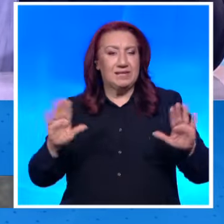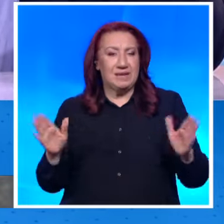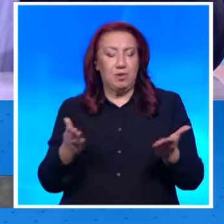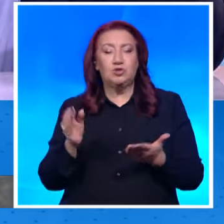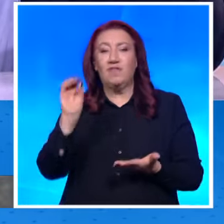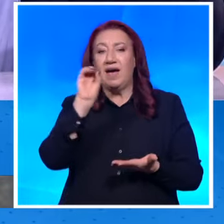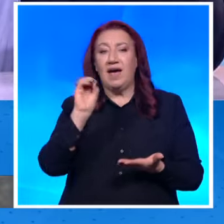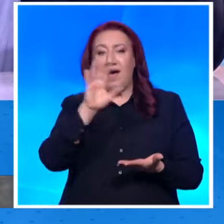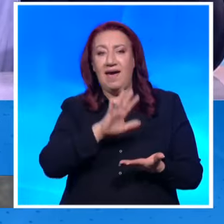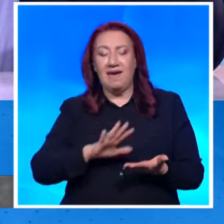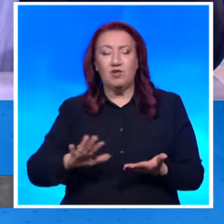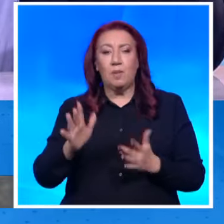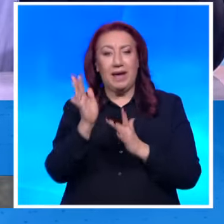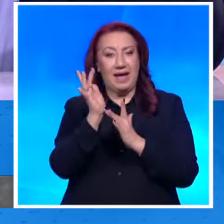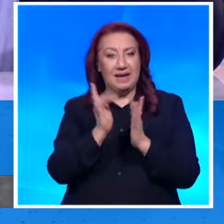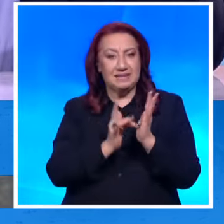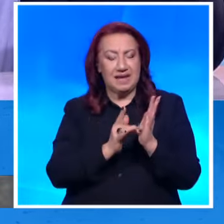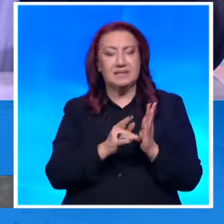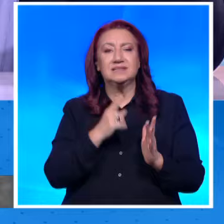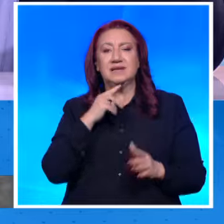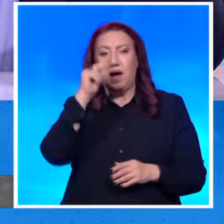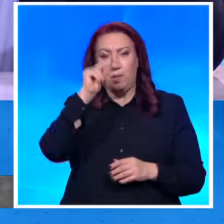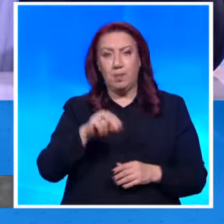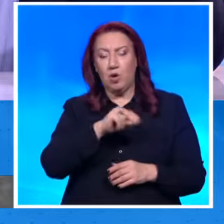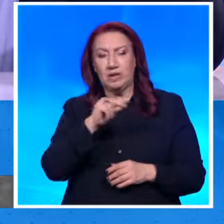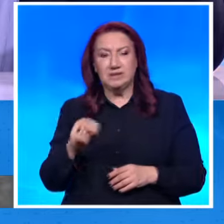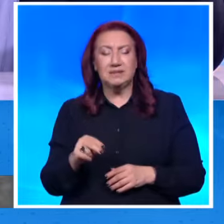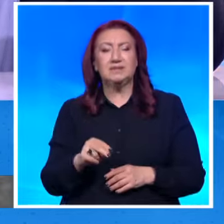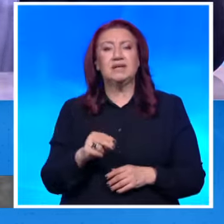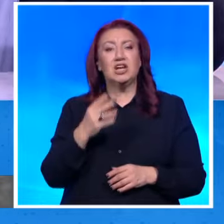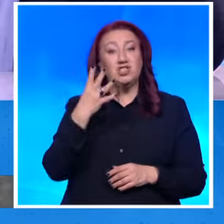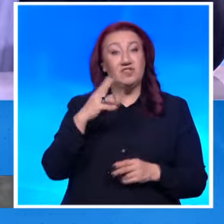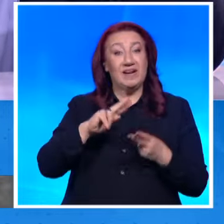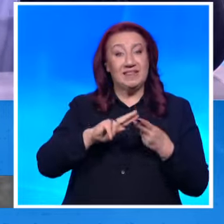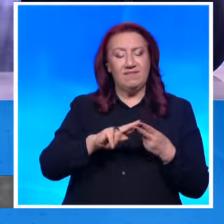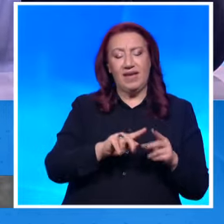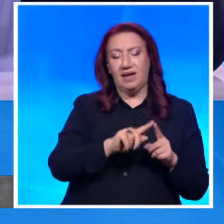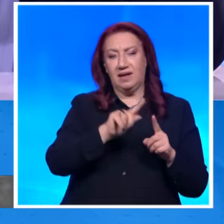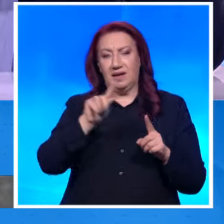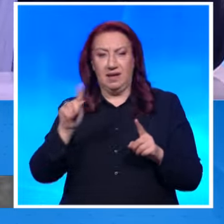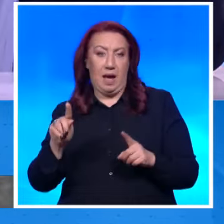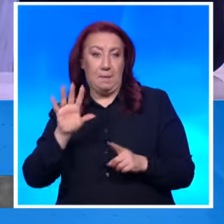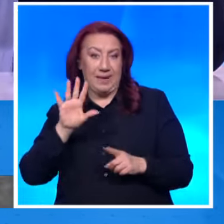става християнска, покръстванията са от 5 век, те върват активно от 4 век в империята, в източната.